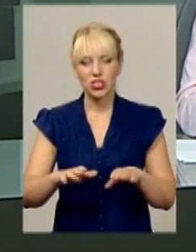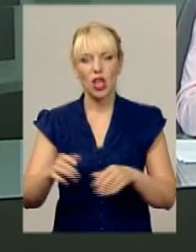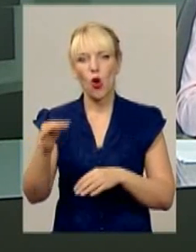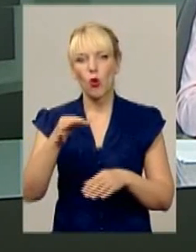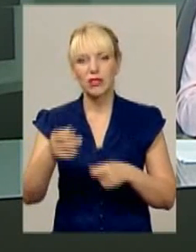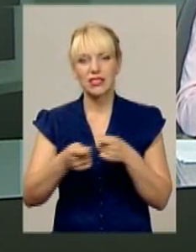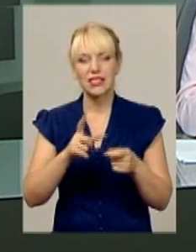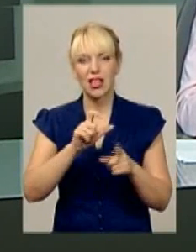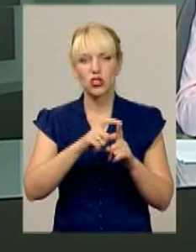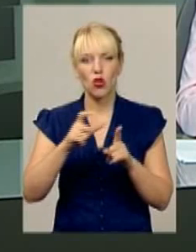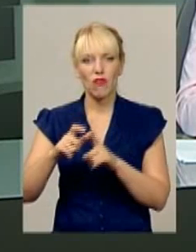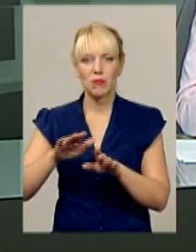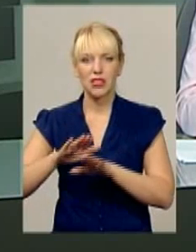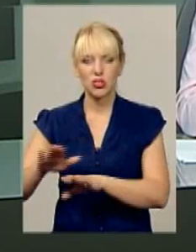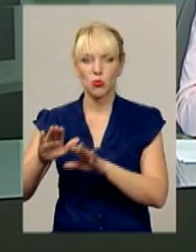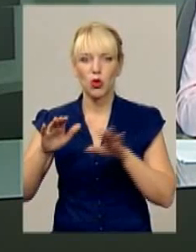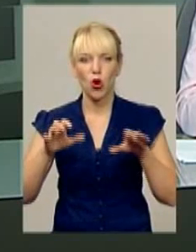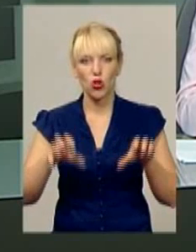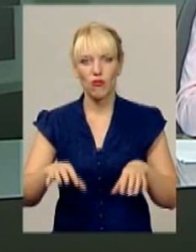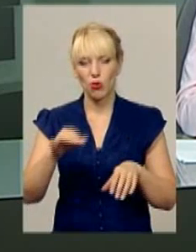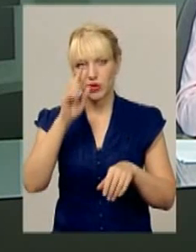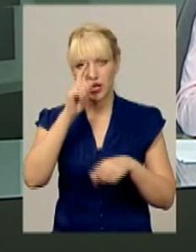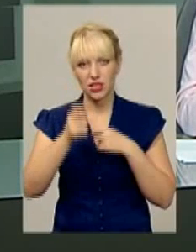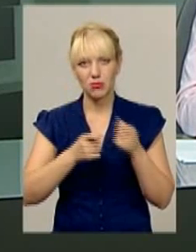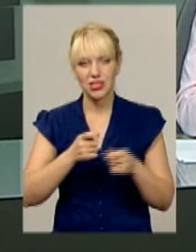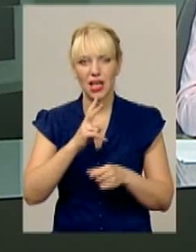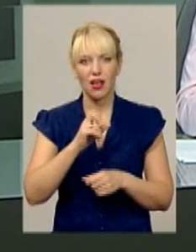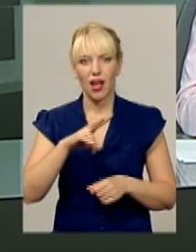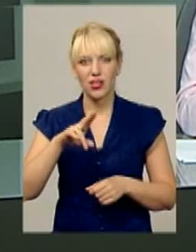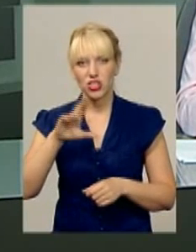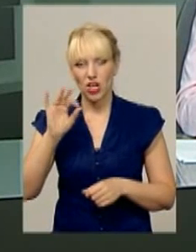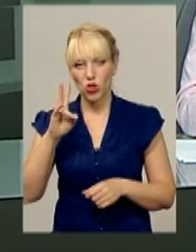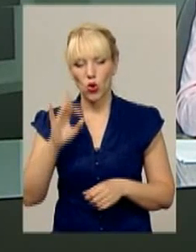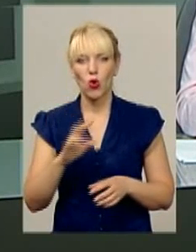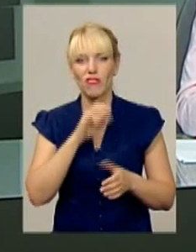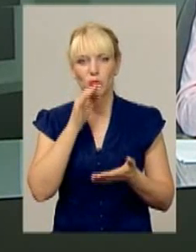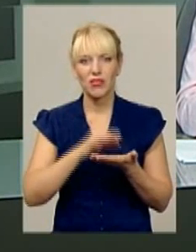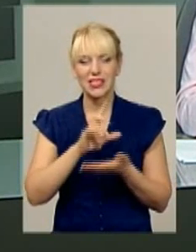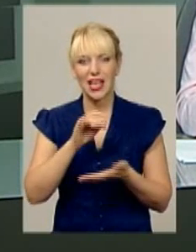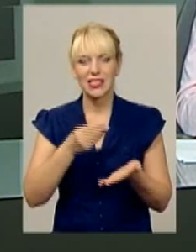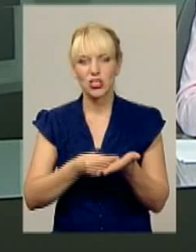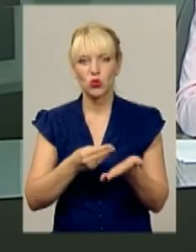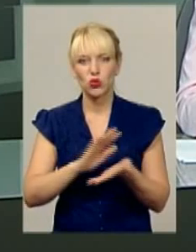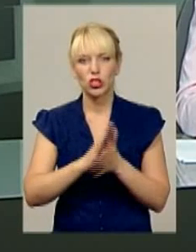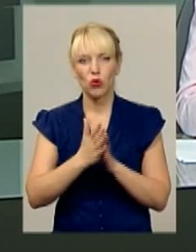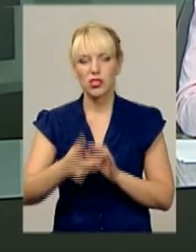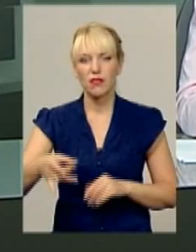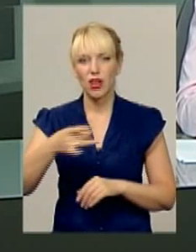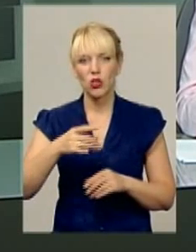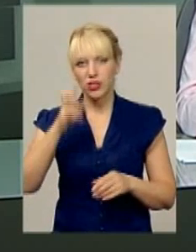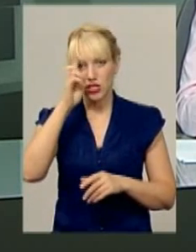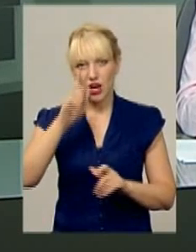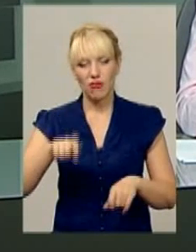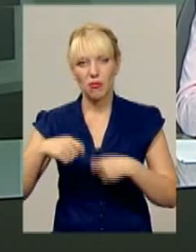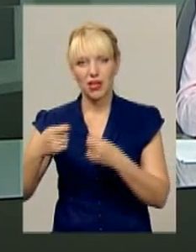За словами заступника голови облдержадміністрації Володимира Кальніченка, відповідальність за цінову ситуацію в регіонах держава